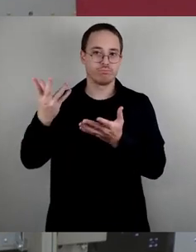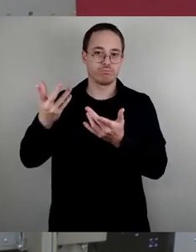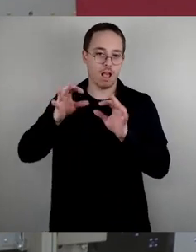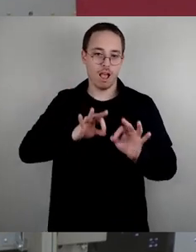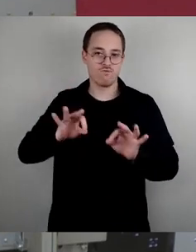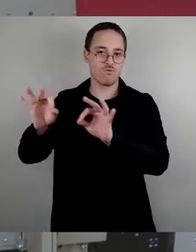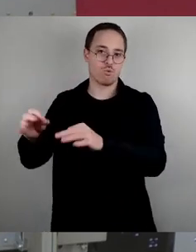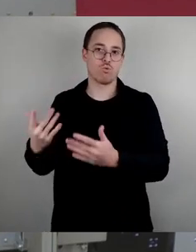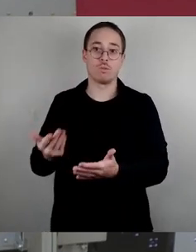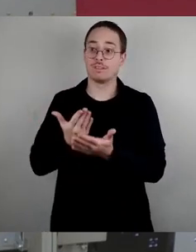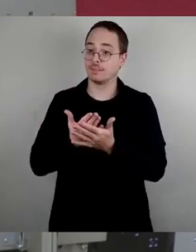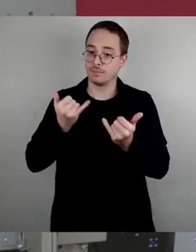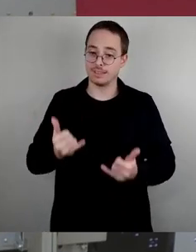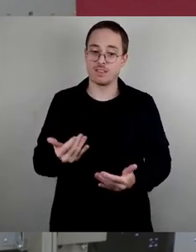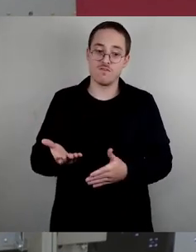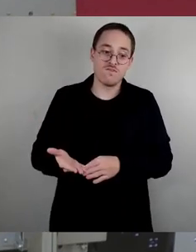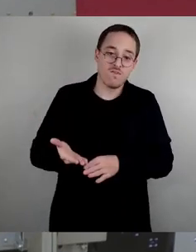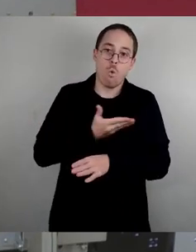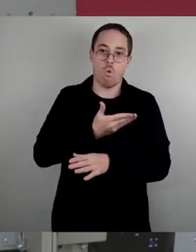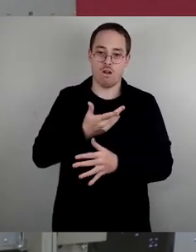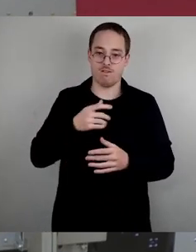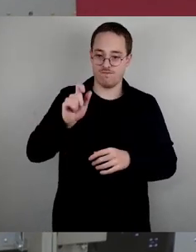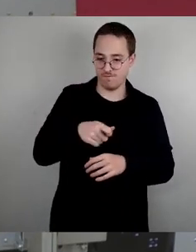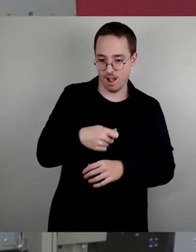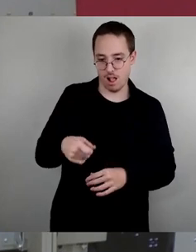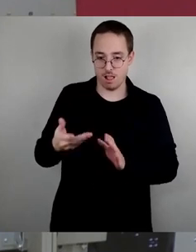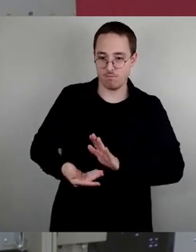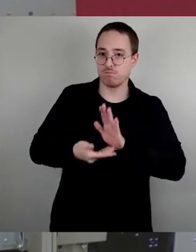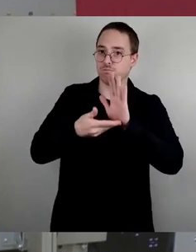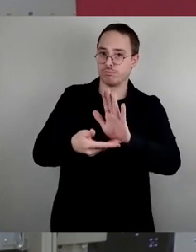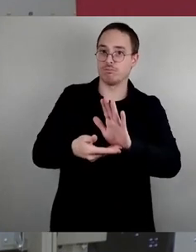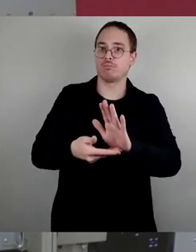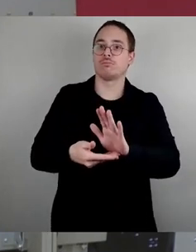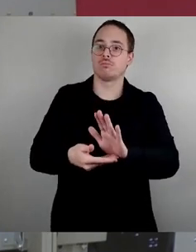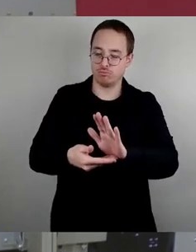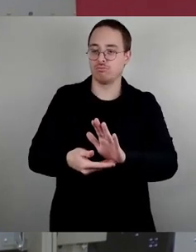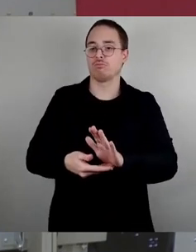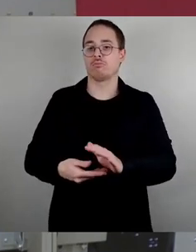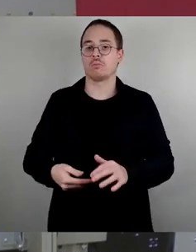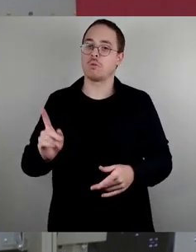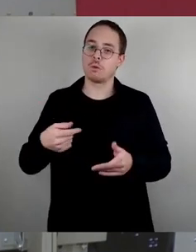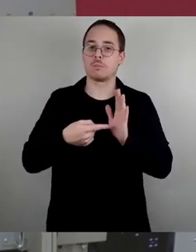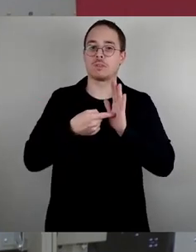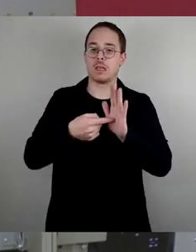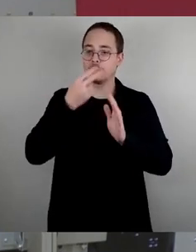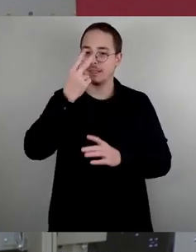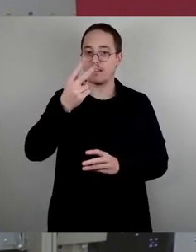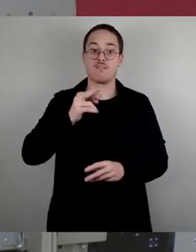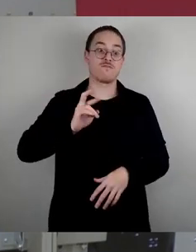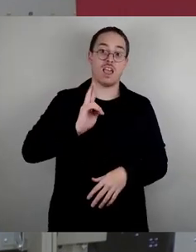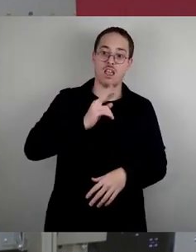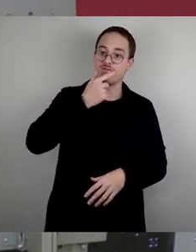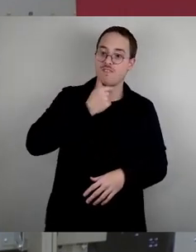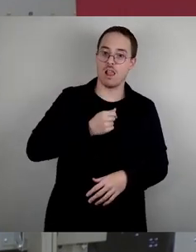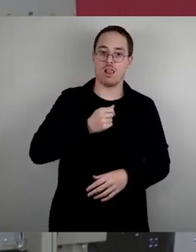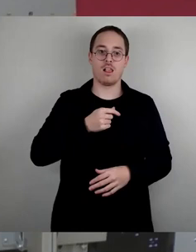um den Dresdnerinnen und Dresdnern zu zeigen, wer hier neoliberal ist und wer hier im Interesse der Mieterinnen und Mieter agiert. Und diese Satzung